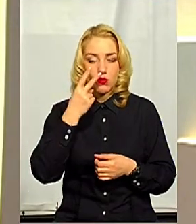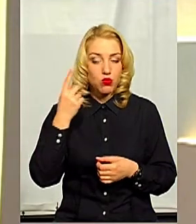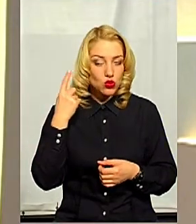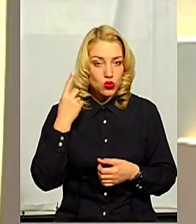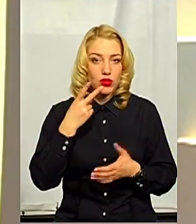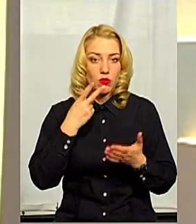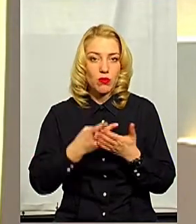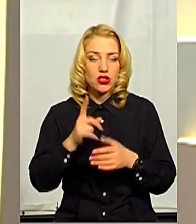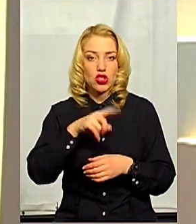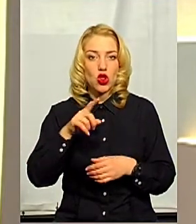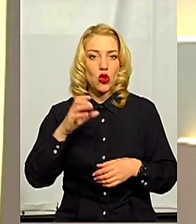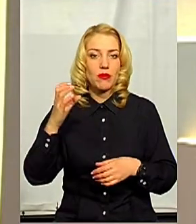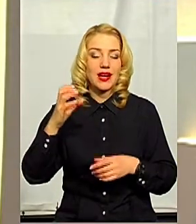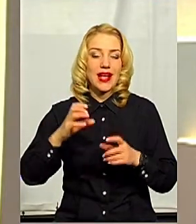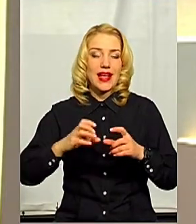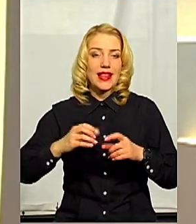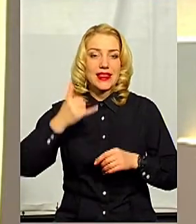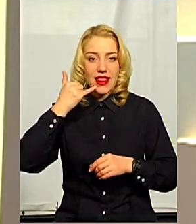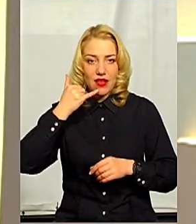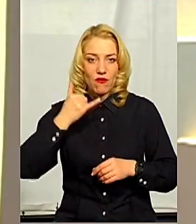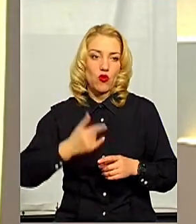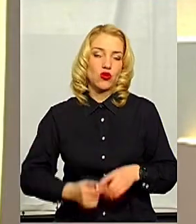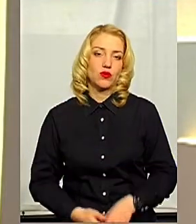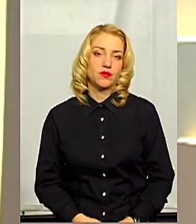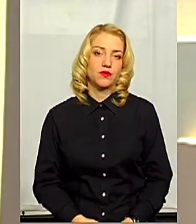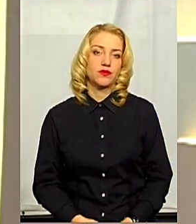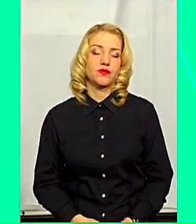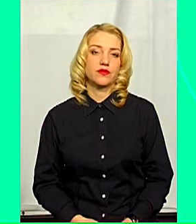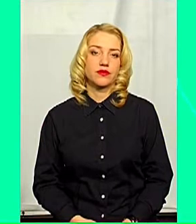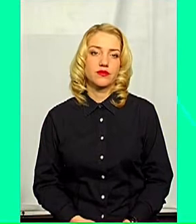побачите той номер телефону і ще почуєте додаткову інформацію. Прошу.